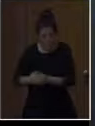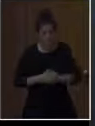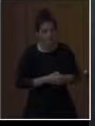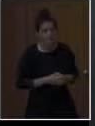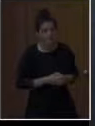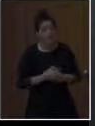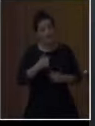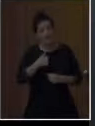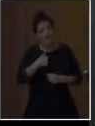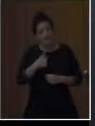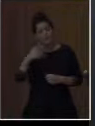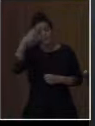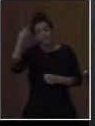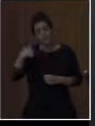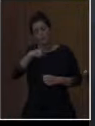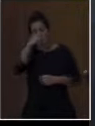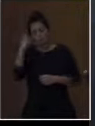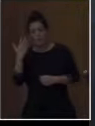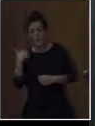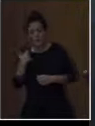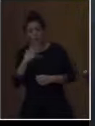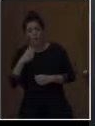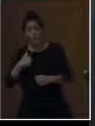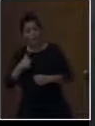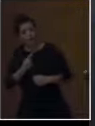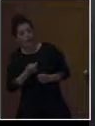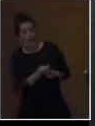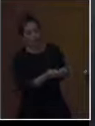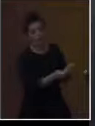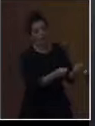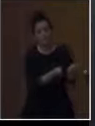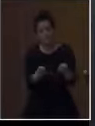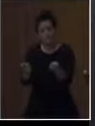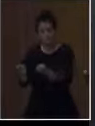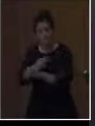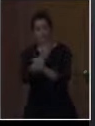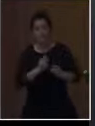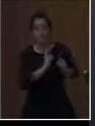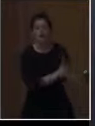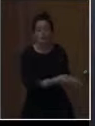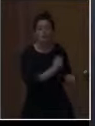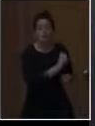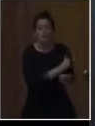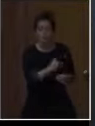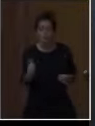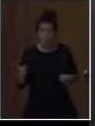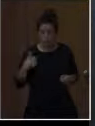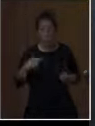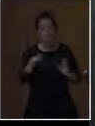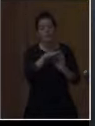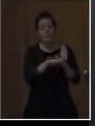δύσκολου, και με λίγη βέβαια καθοδήγηση από την πλευρά του εκπαιδευτικού. Κατέληξαν οι διατροφικές συνήθειες των μαθητών του Δημοτικού.